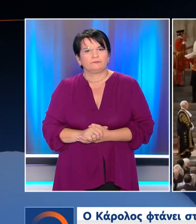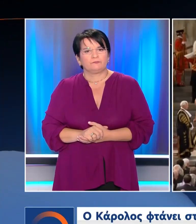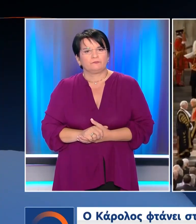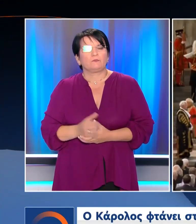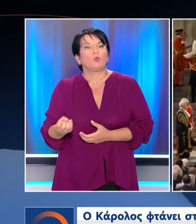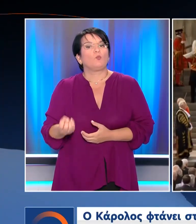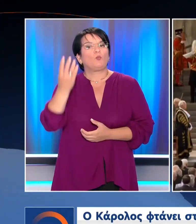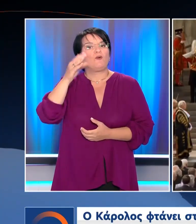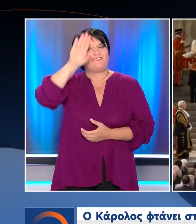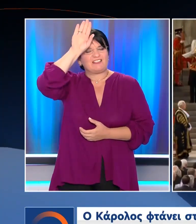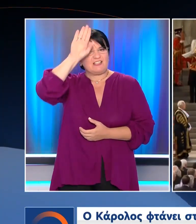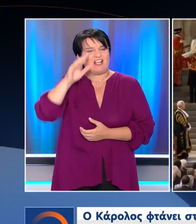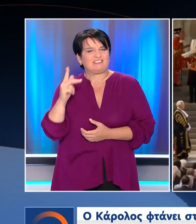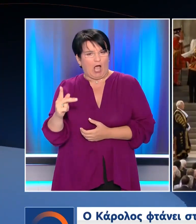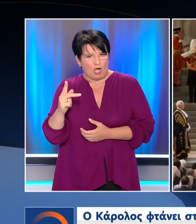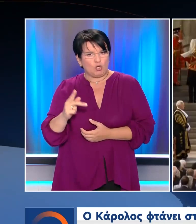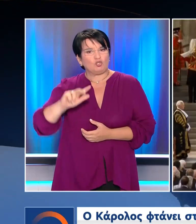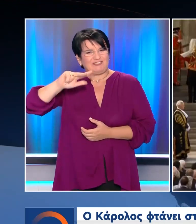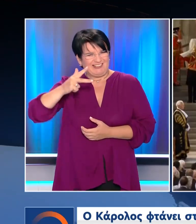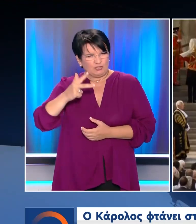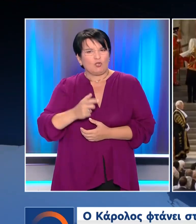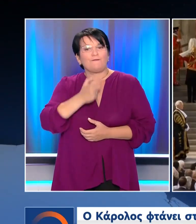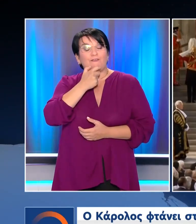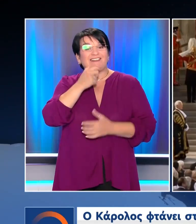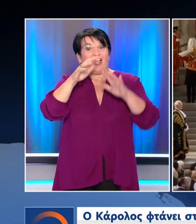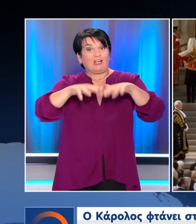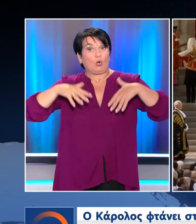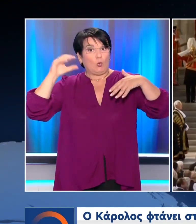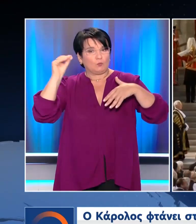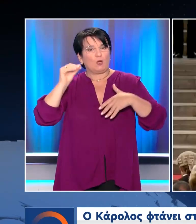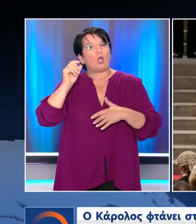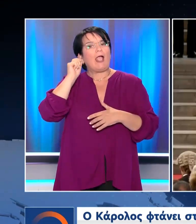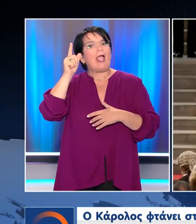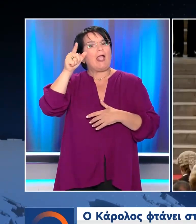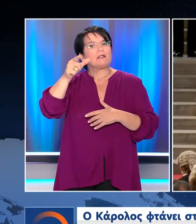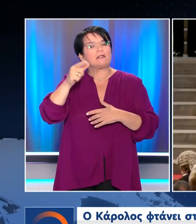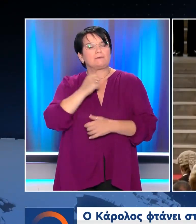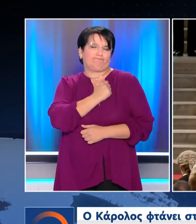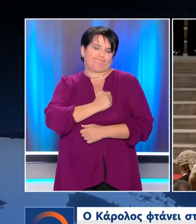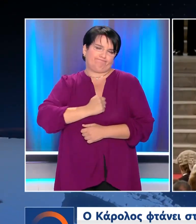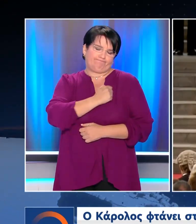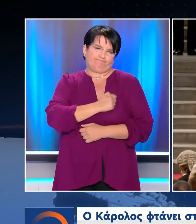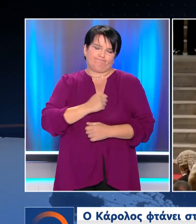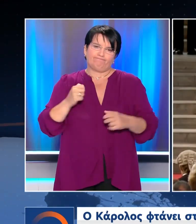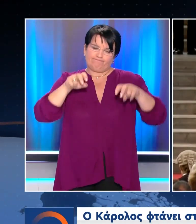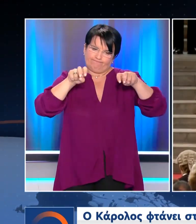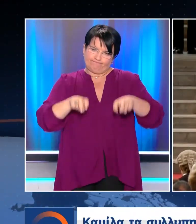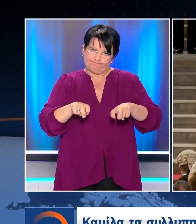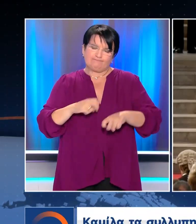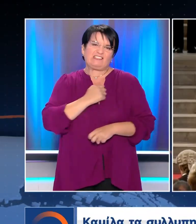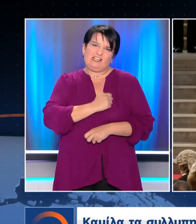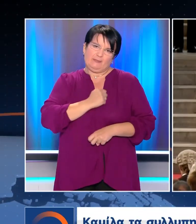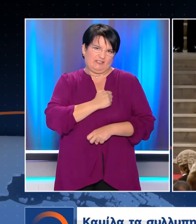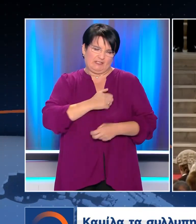Ο Κάρολος φτάνει στο Βρετανικό Κοινοβούλιο Για να παραβρεθεί σε τελετή όπου βουλευτές Θα εκφράσουν στον ίδιο Και τη σύζυγό του Καμίλα Τα